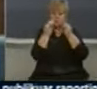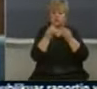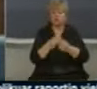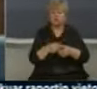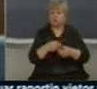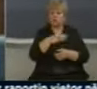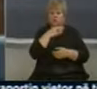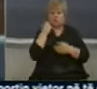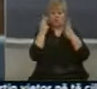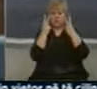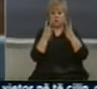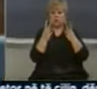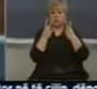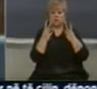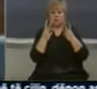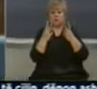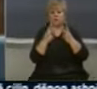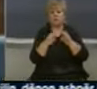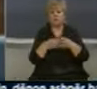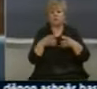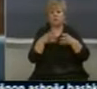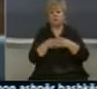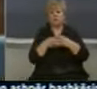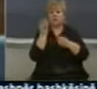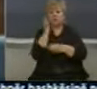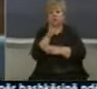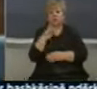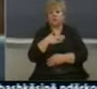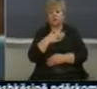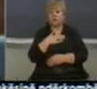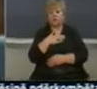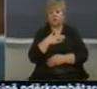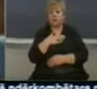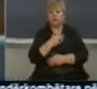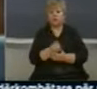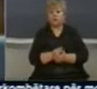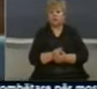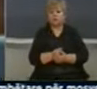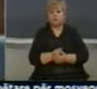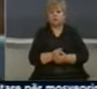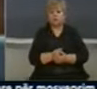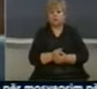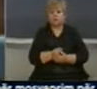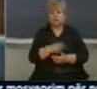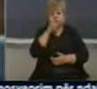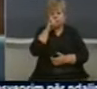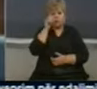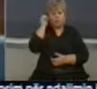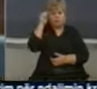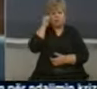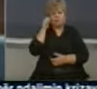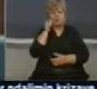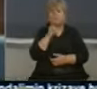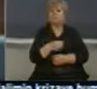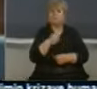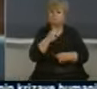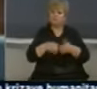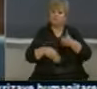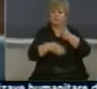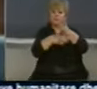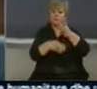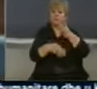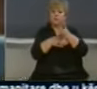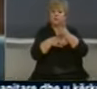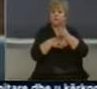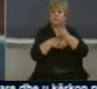rëndësishme për komunitetin cilë në në përfatsoj. Po ashtu dhe komunat Gjakova ka bat iso investime në për